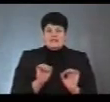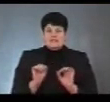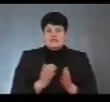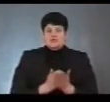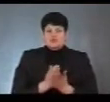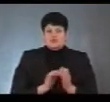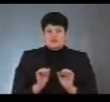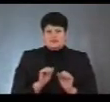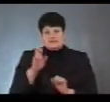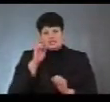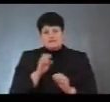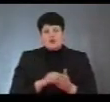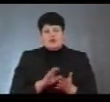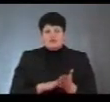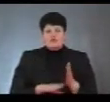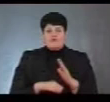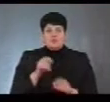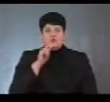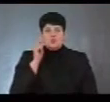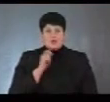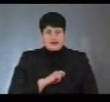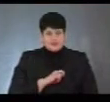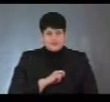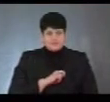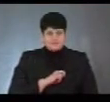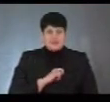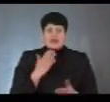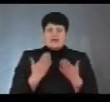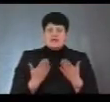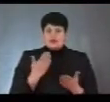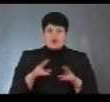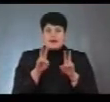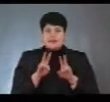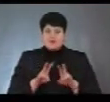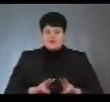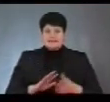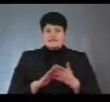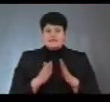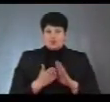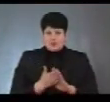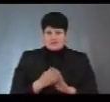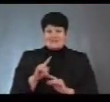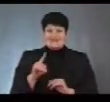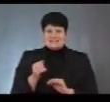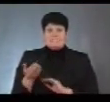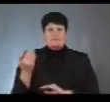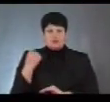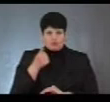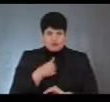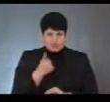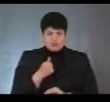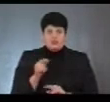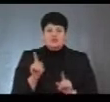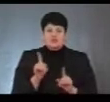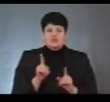розпорядника Державного реєстру виборців України. Якщо аналізувати ситуацію за минулі роки і саме щодо